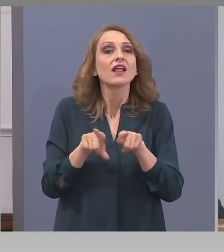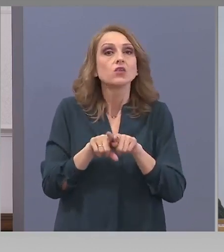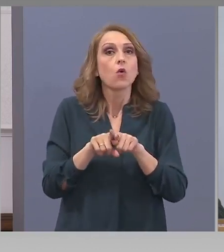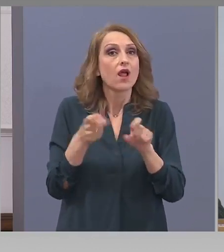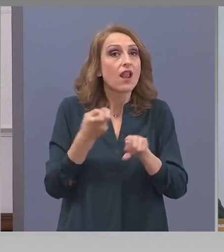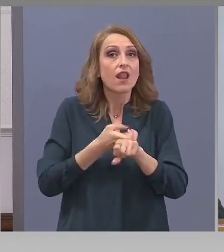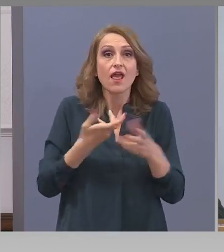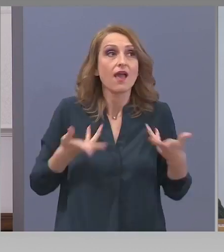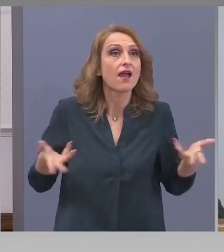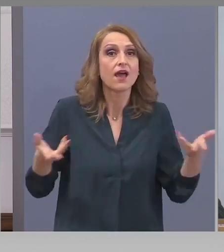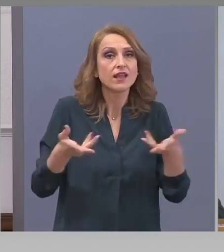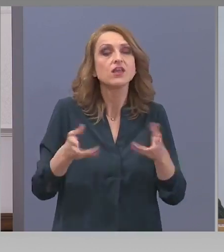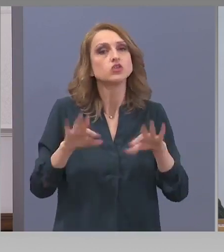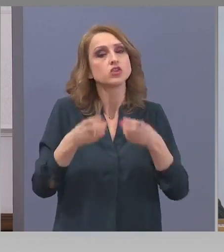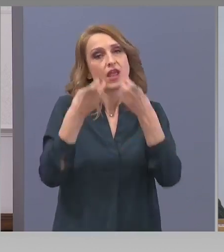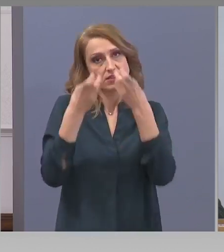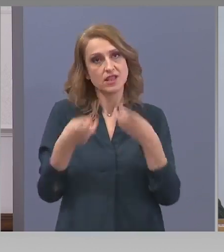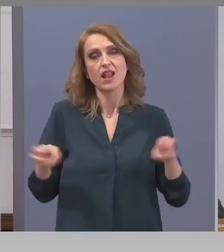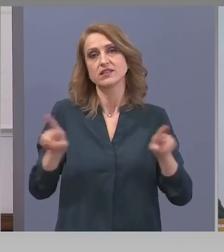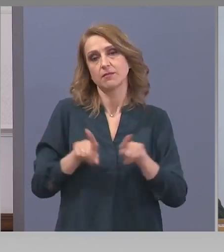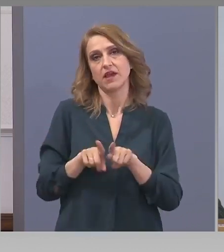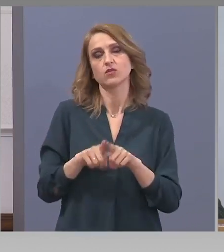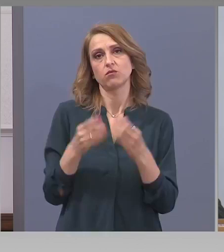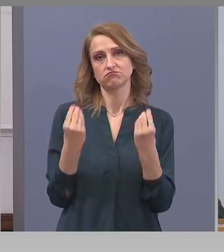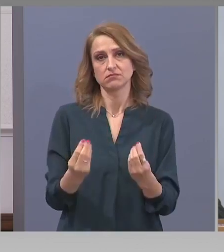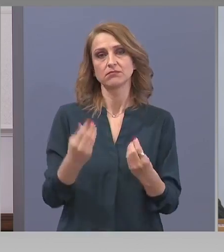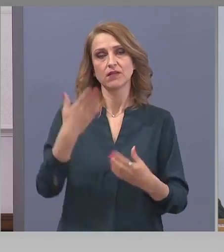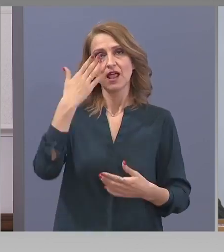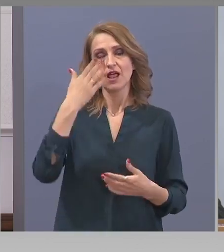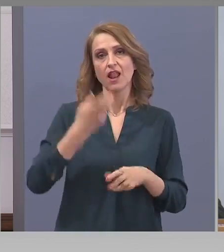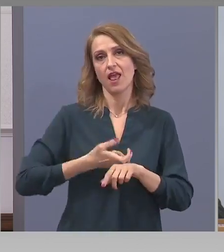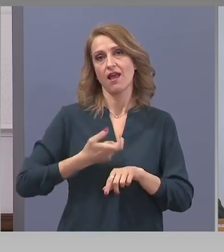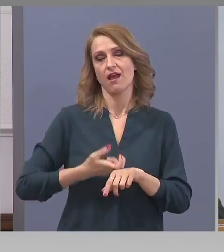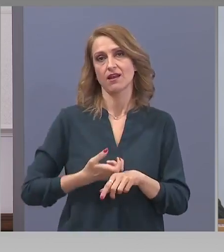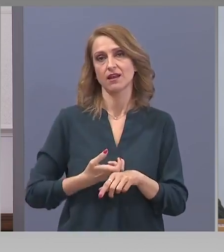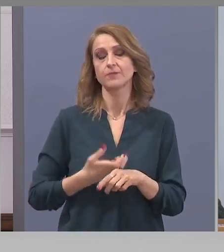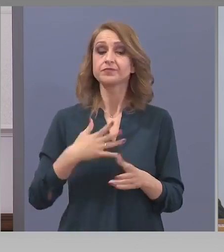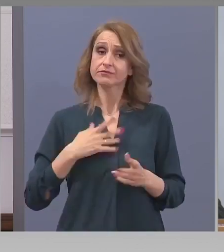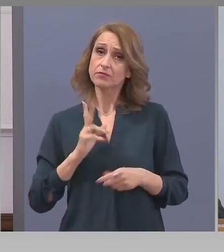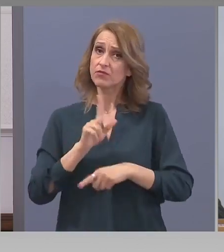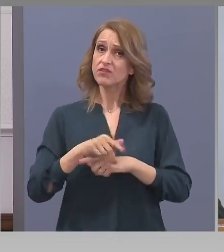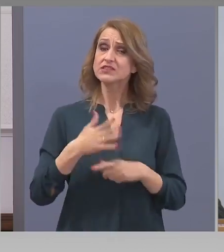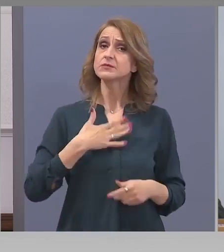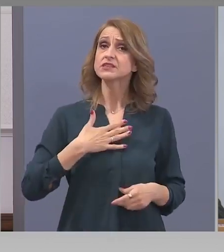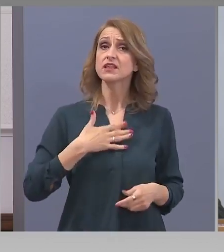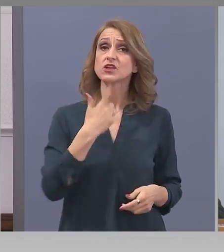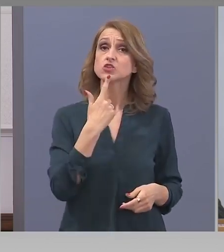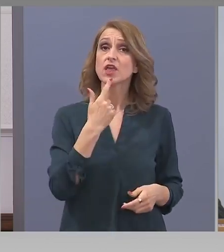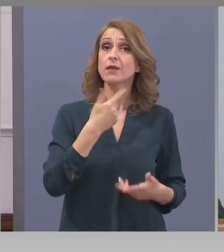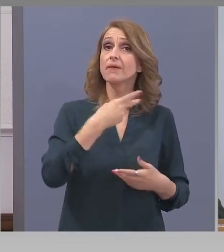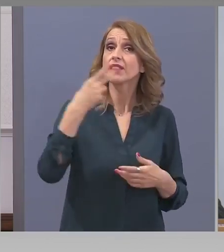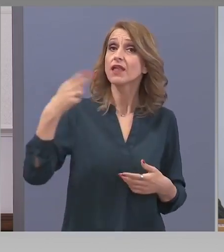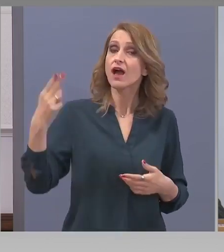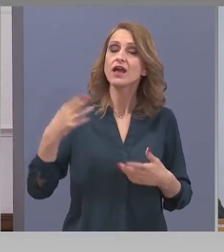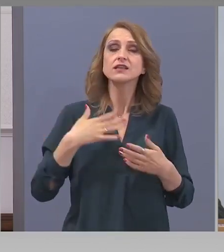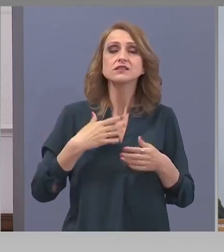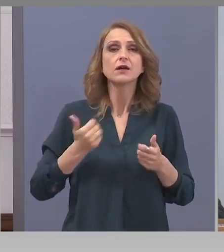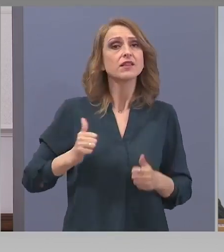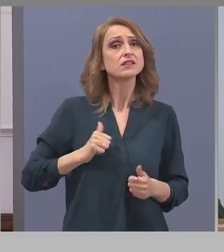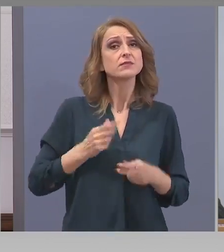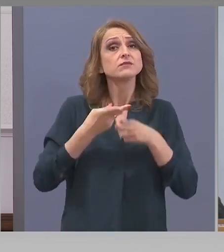излезем от него като лекари. Влизаме семената си и искаме да ги опазим чисти на изхода.